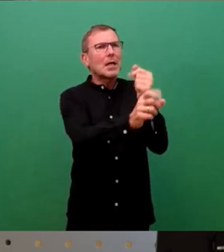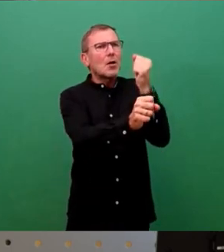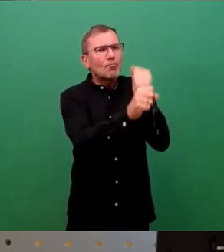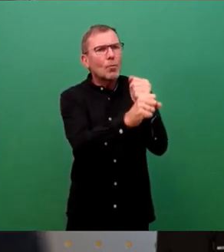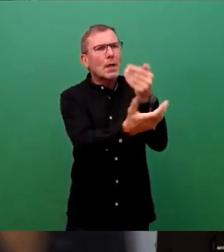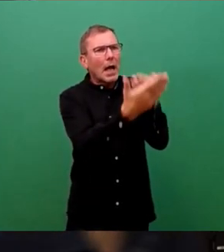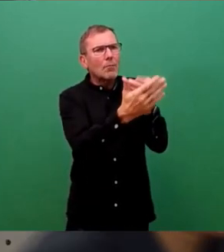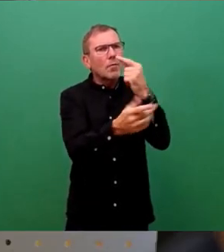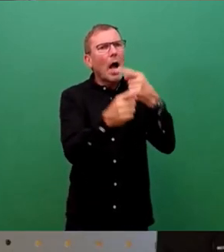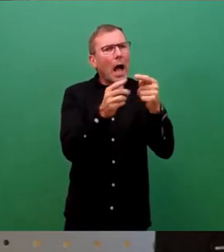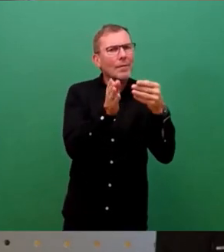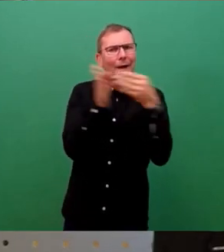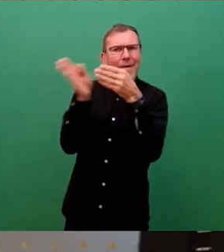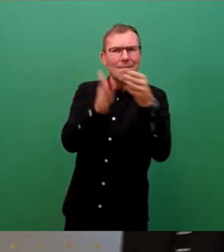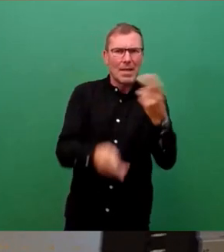die Kritik.